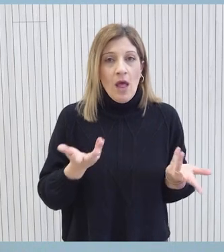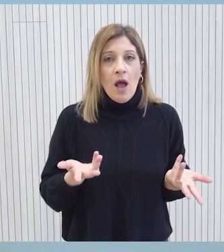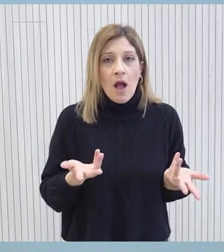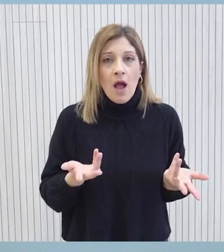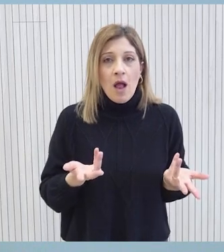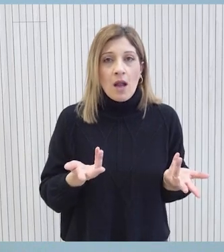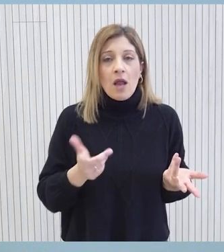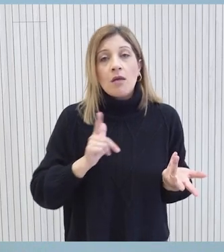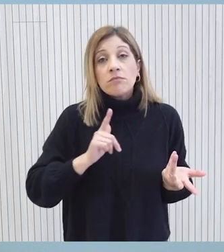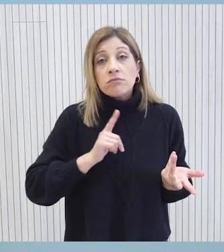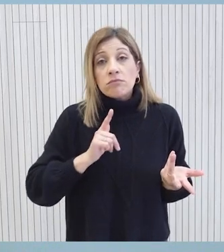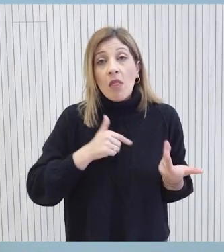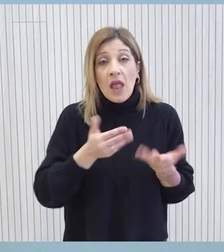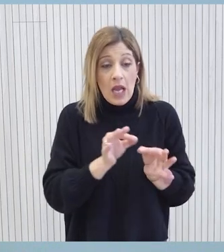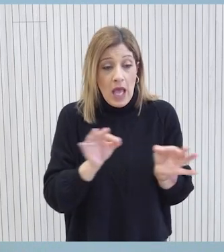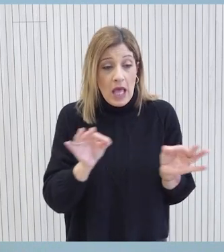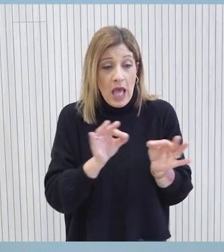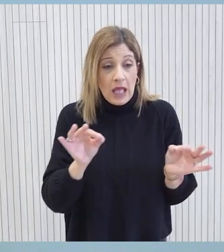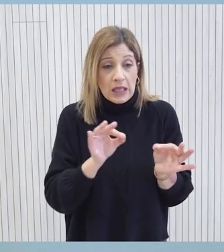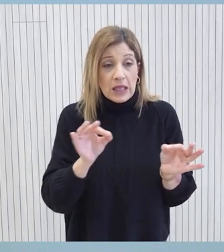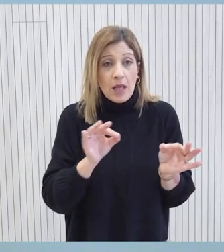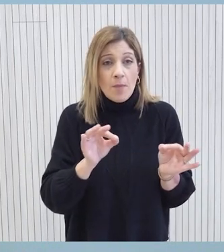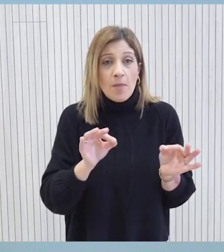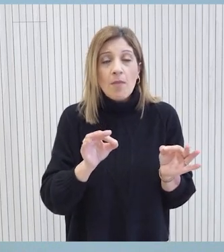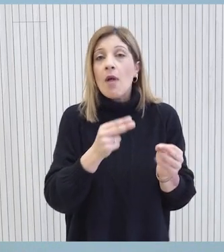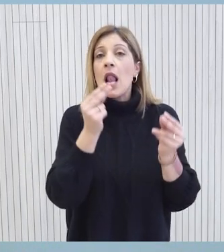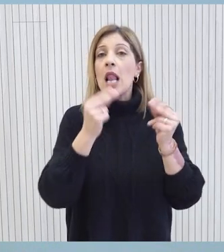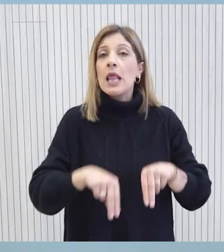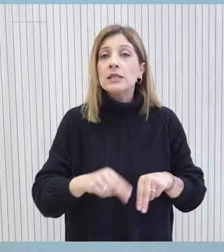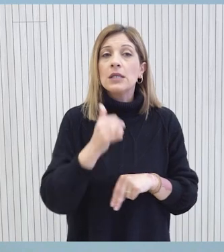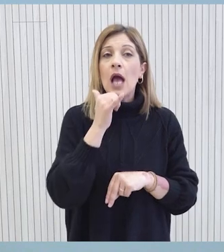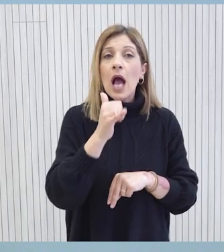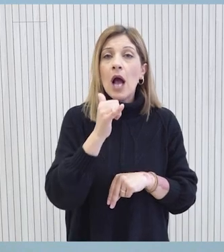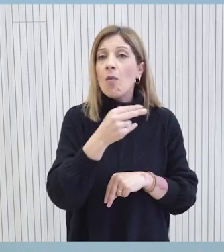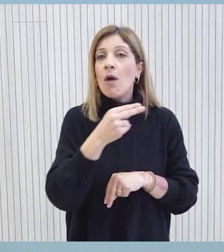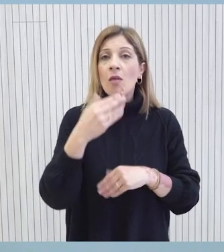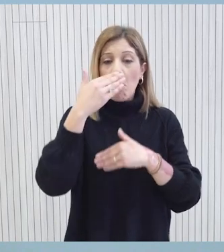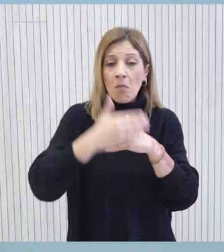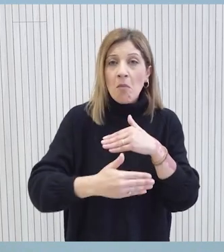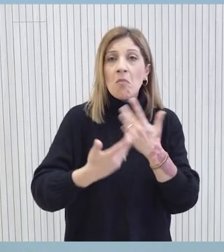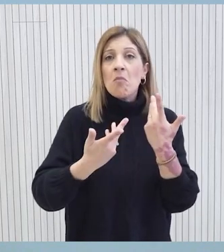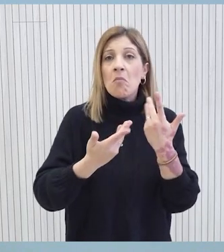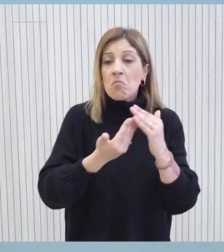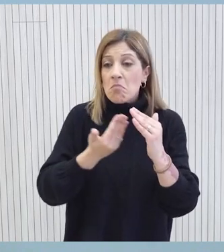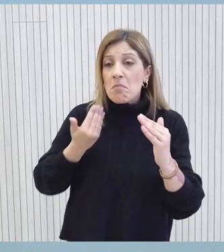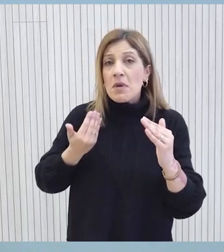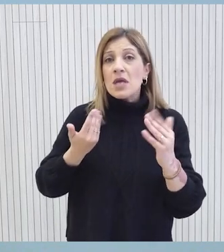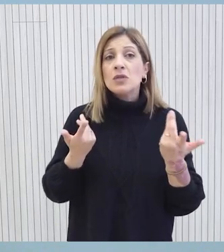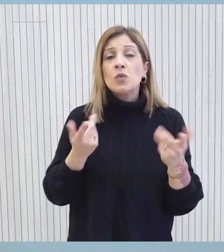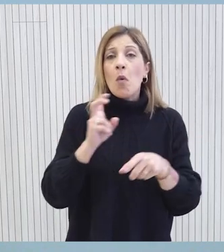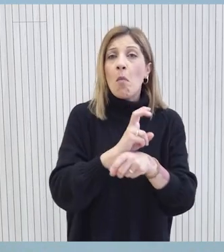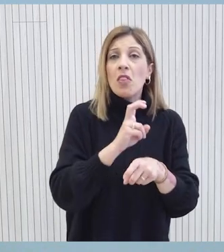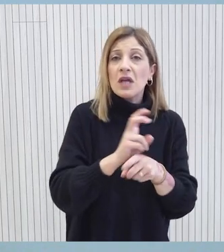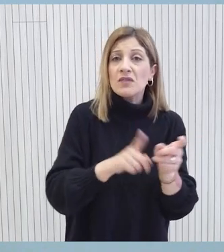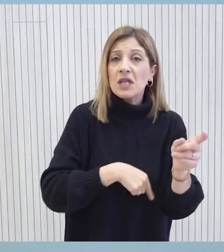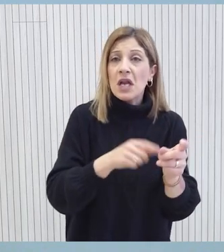Δεδομένου ότι δεν έδιξα ακόμα και οι λύσεις για τις ανανεώσεις της ποιής ενέργειας. Μας συμπολίησε στο θέμα της εναθηγεύσης.